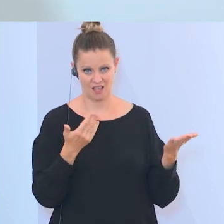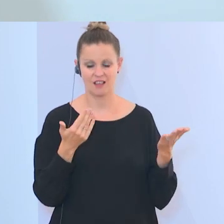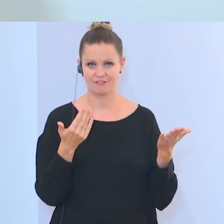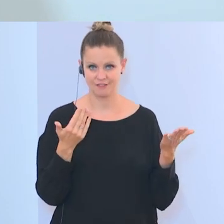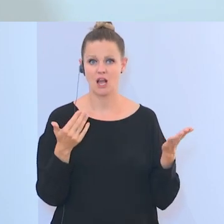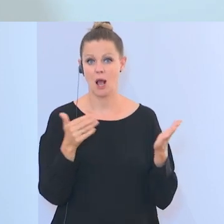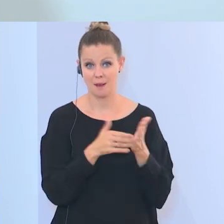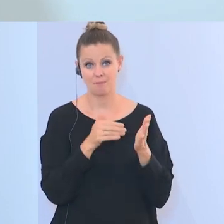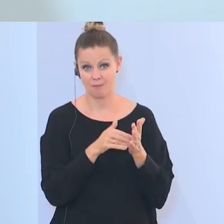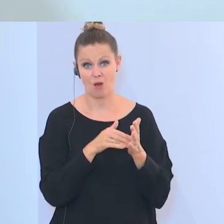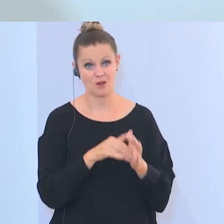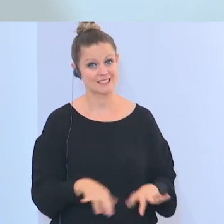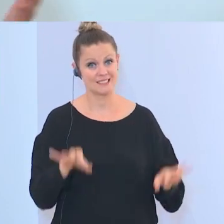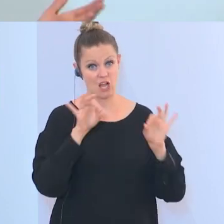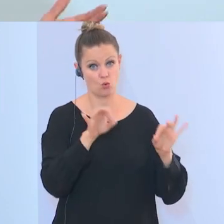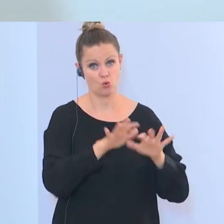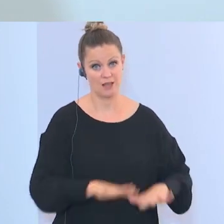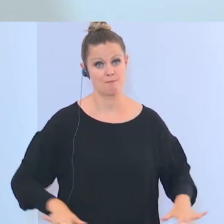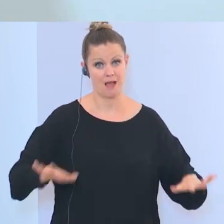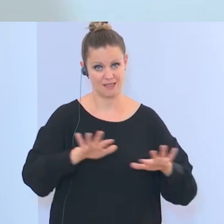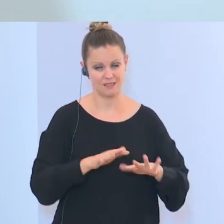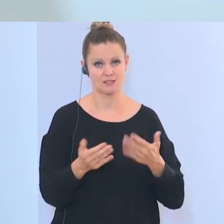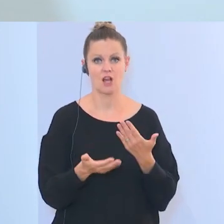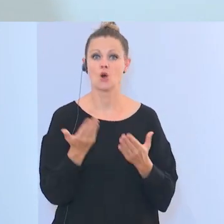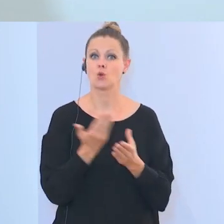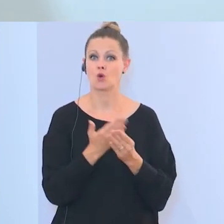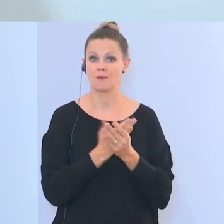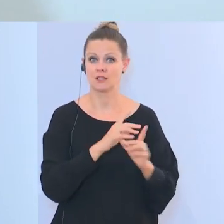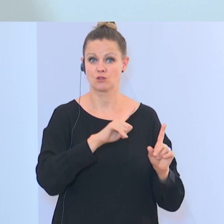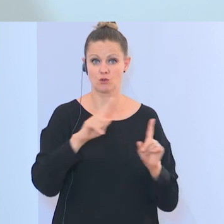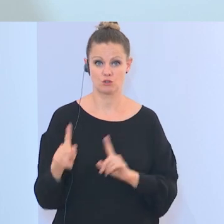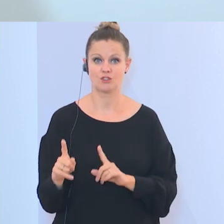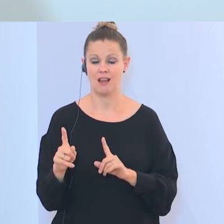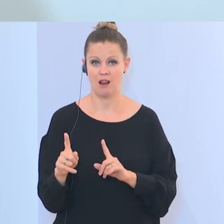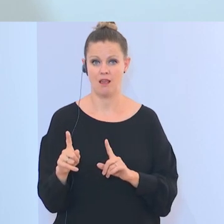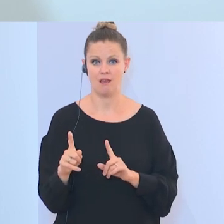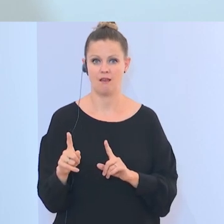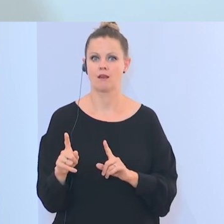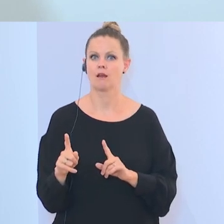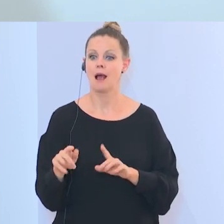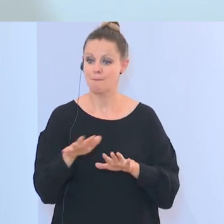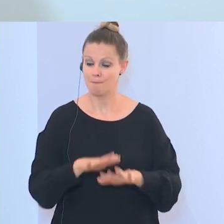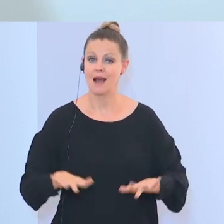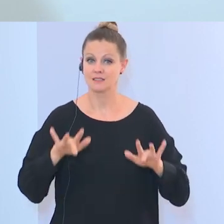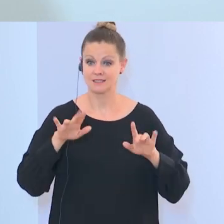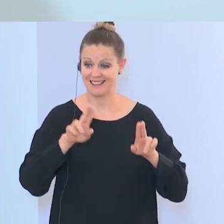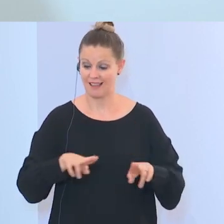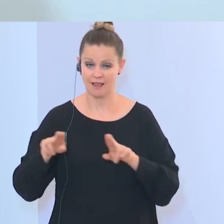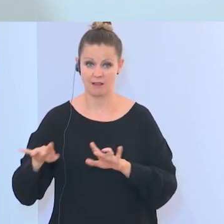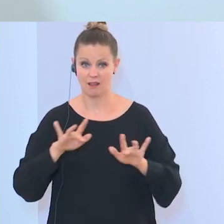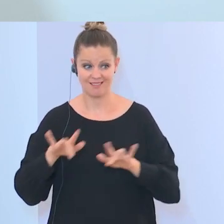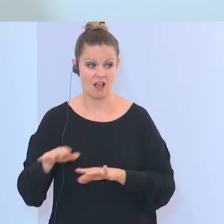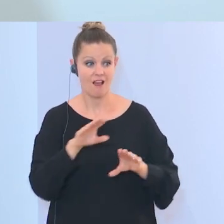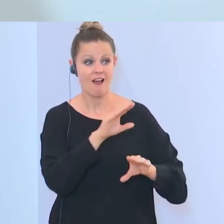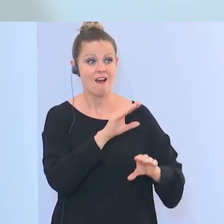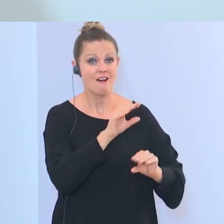gute Grundlage. Wenn diese Dokumentationsstelle eine solche Grundlage auch rechtlich bietet, um Vereine aufzulösen, dann